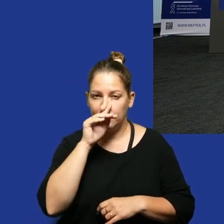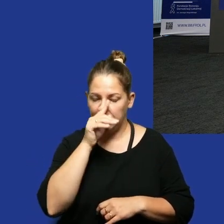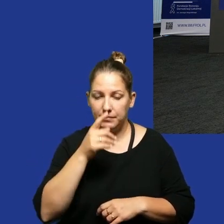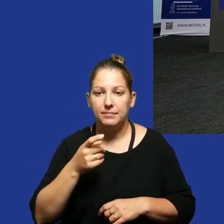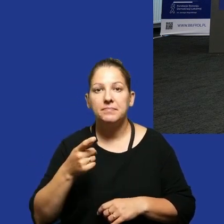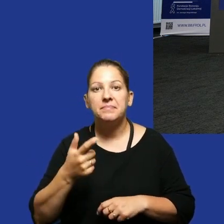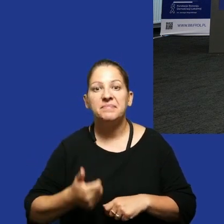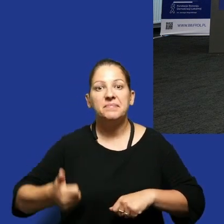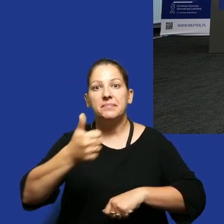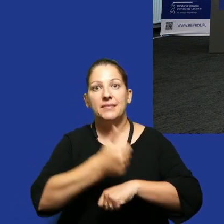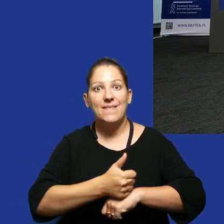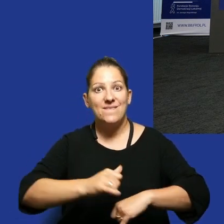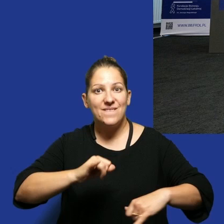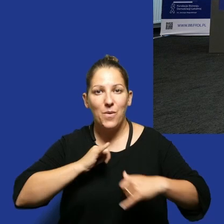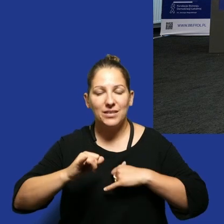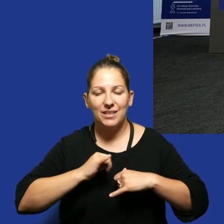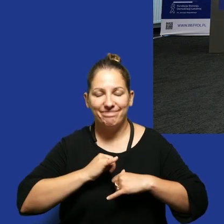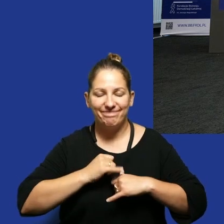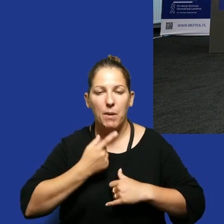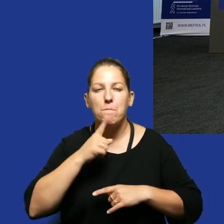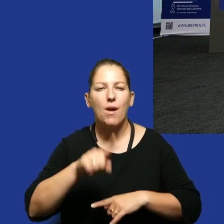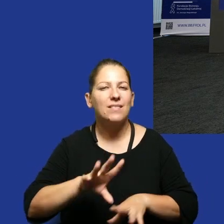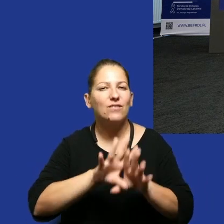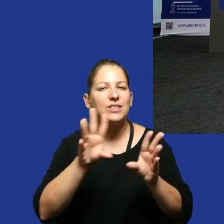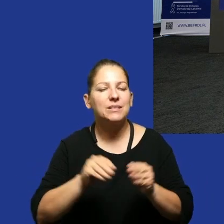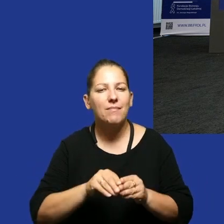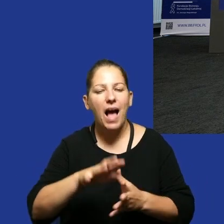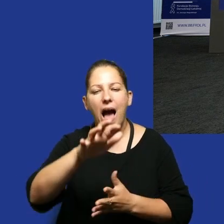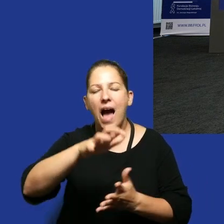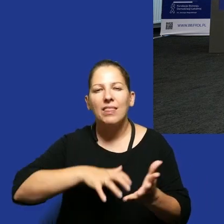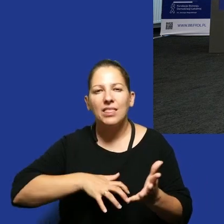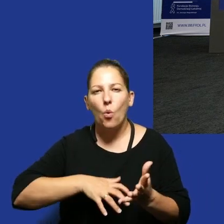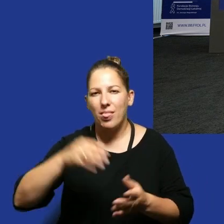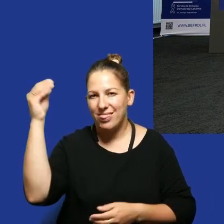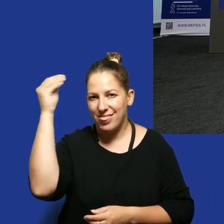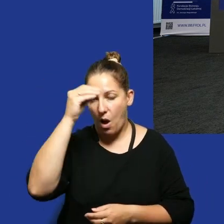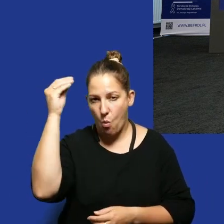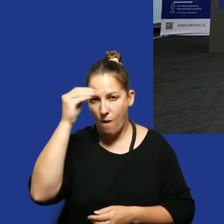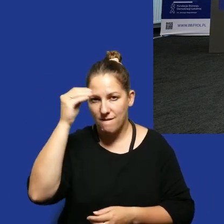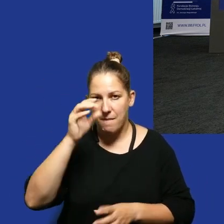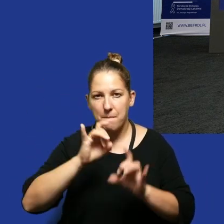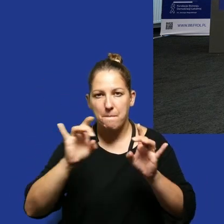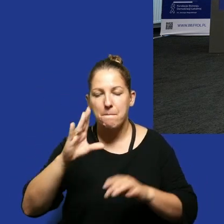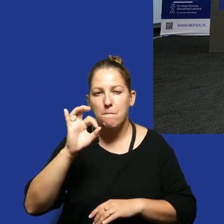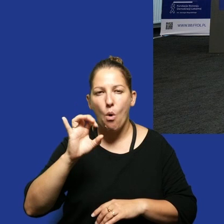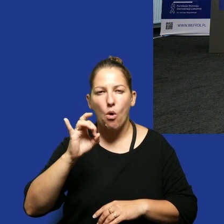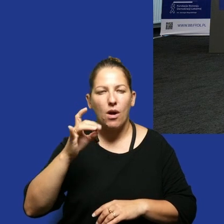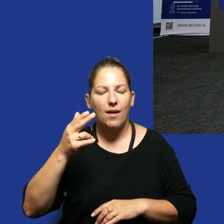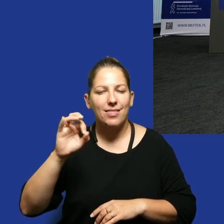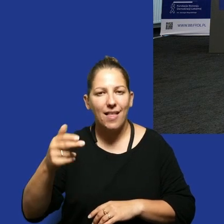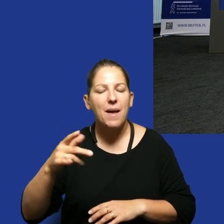zasiada na stanowisku władzy polecam wszystkim taki artykuł naukowy profesora Bogdana Wojciszka